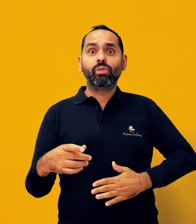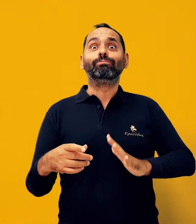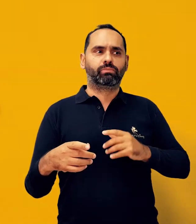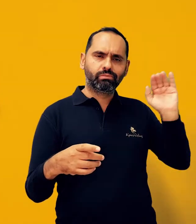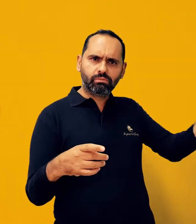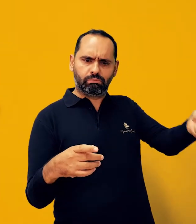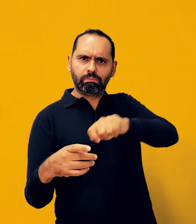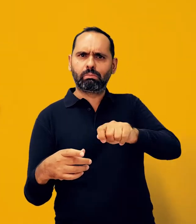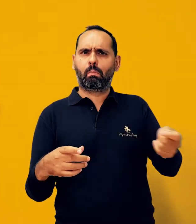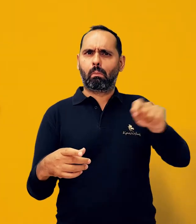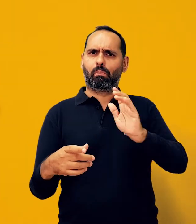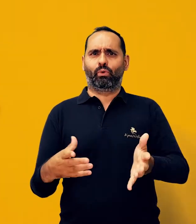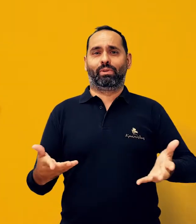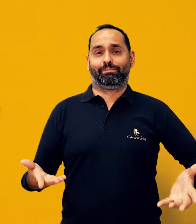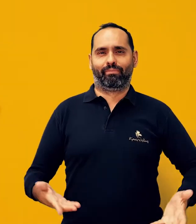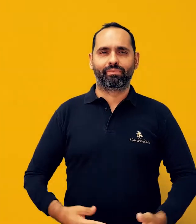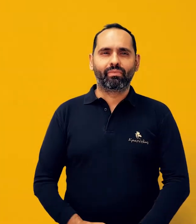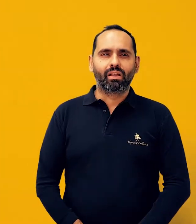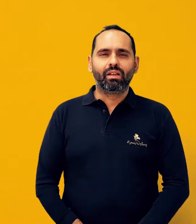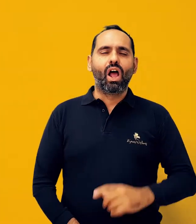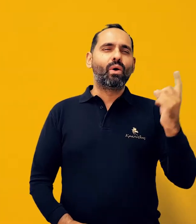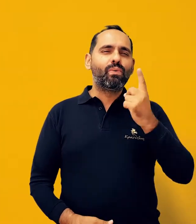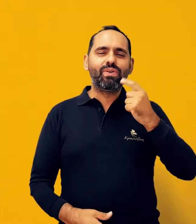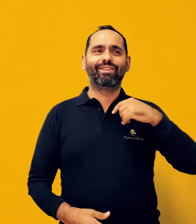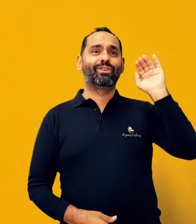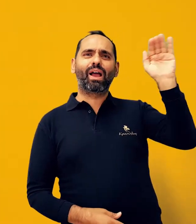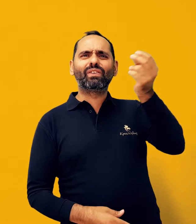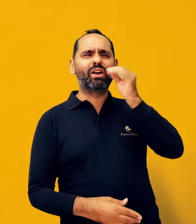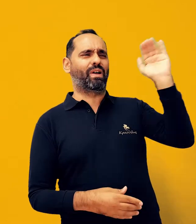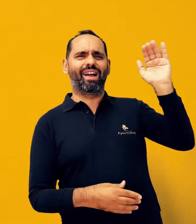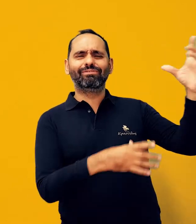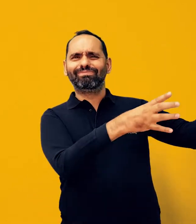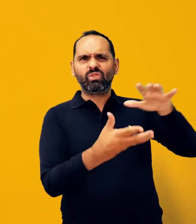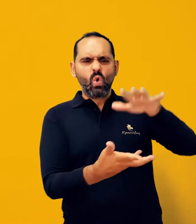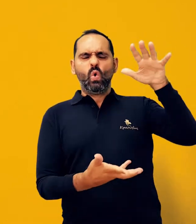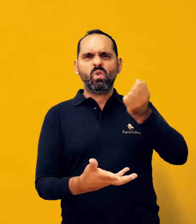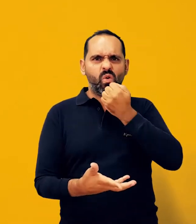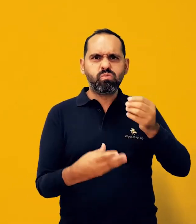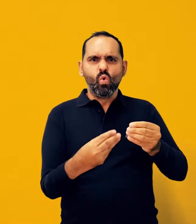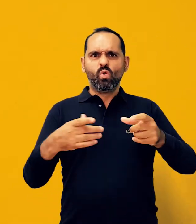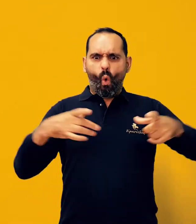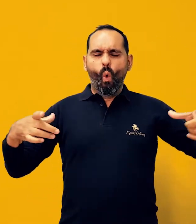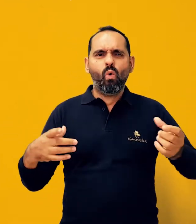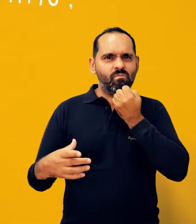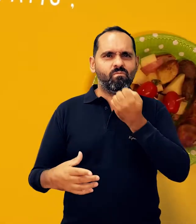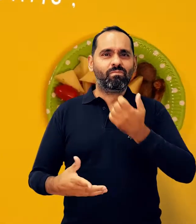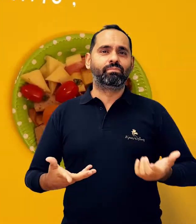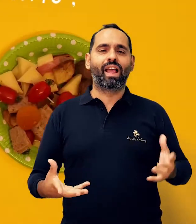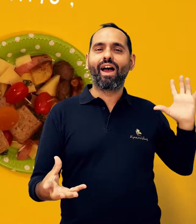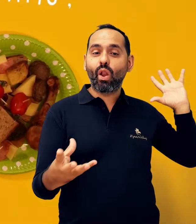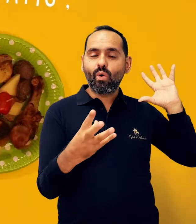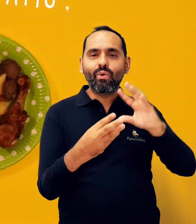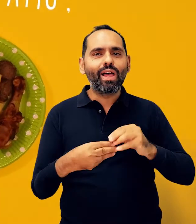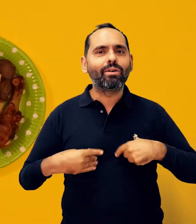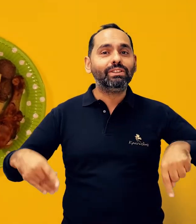επιστρέφουμε για συμπλήρωμα. Συνήθως, όταν παραγγέλνουμε φαγητό, δεν υπολογίζουμε σωστά τις ποσότητες. Εμείς τι κάνουμε